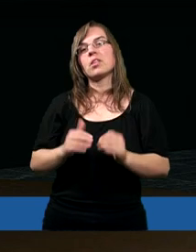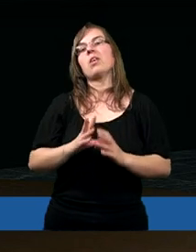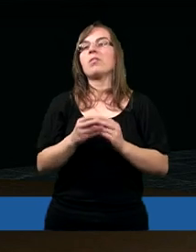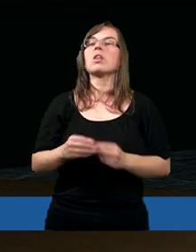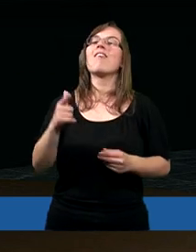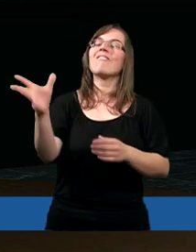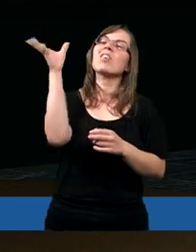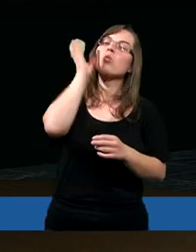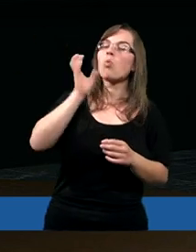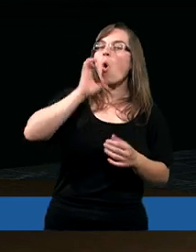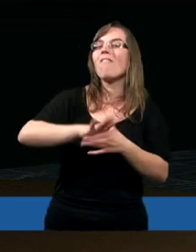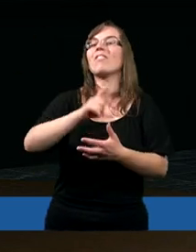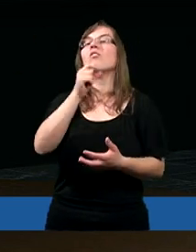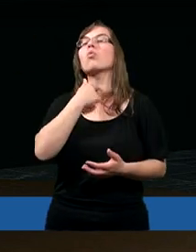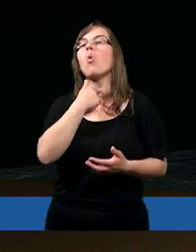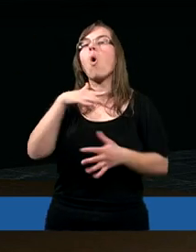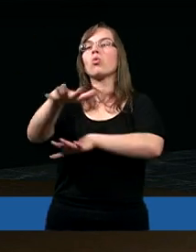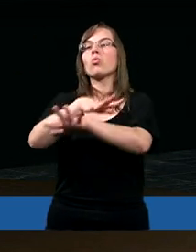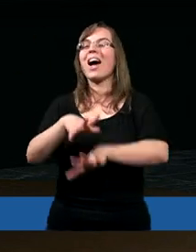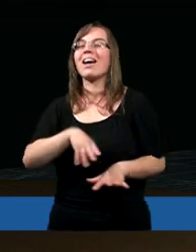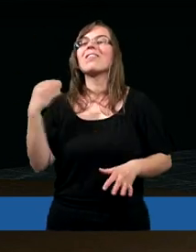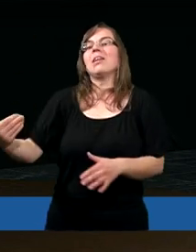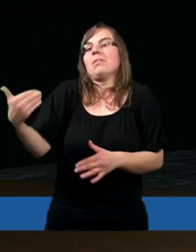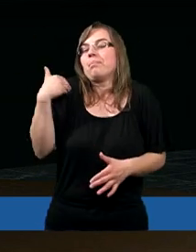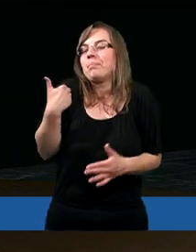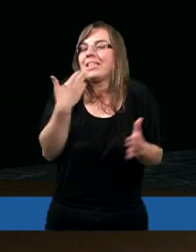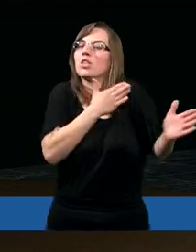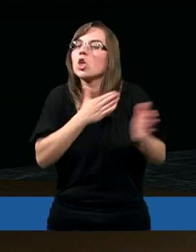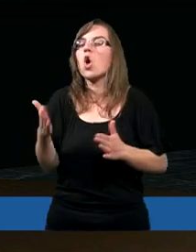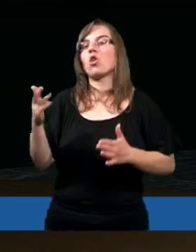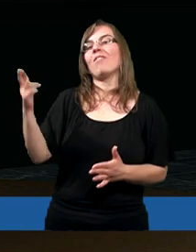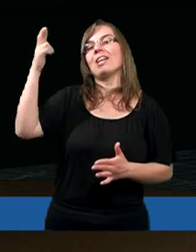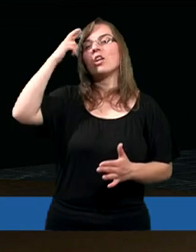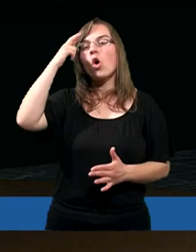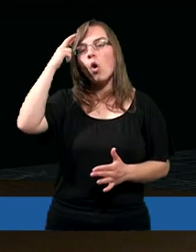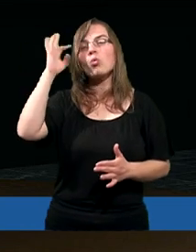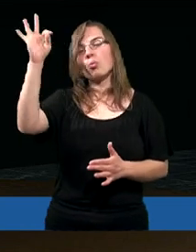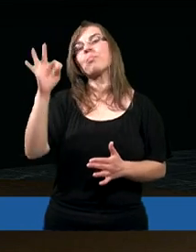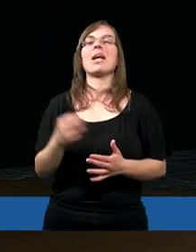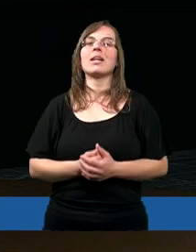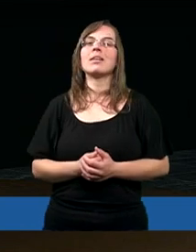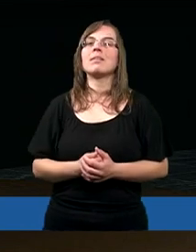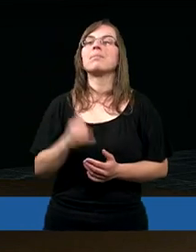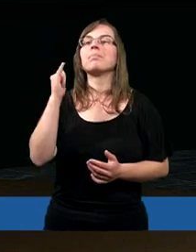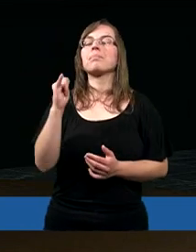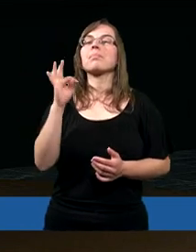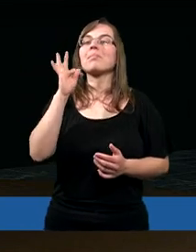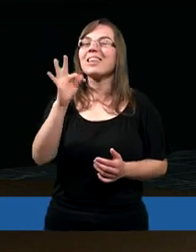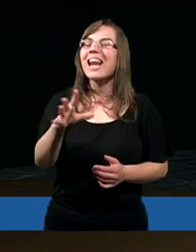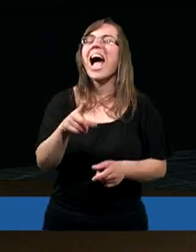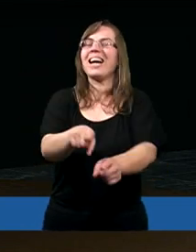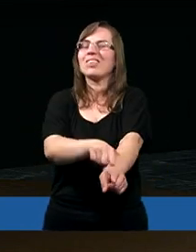Wsłuchiwali się w głos Ducha Świętego. Chcieli go zrozumieć i tak